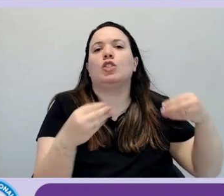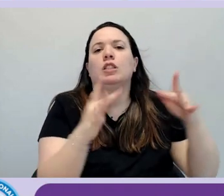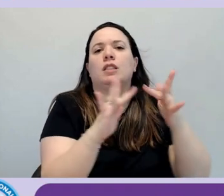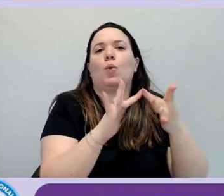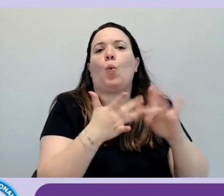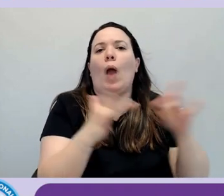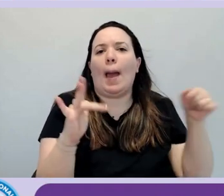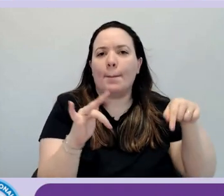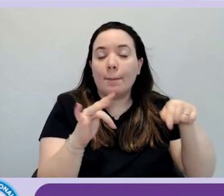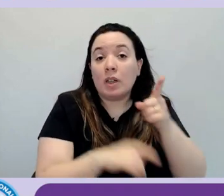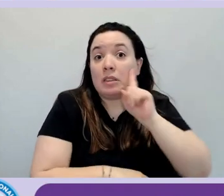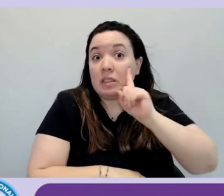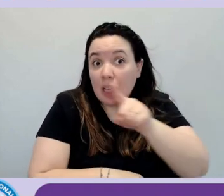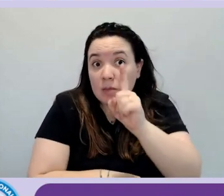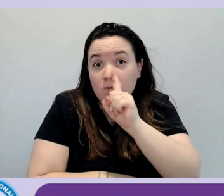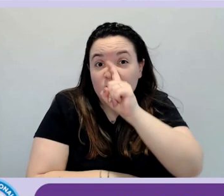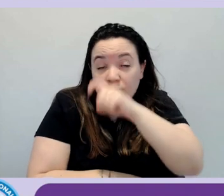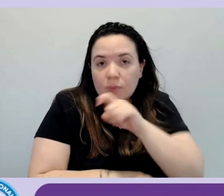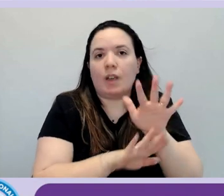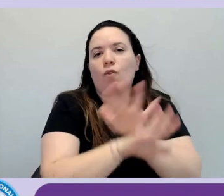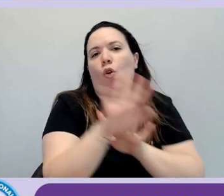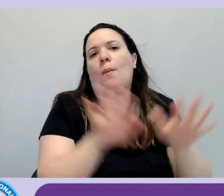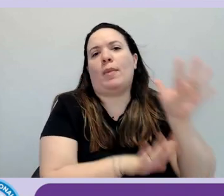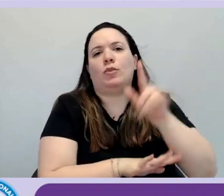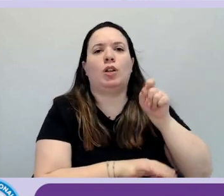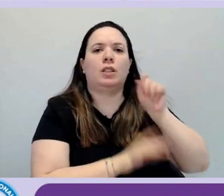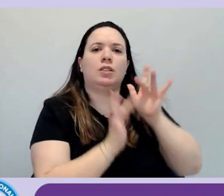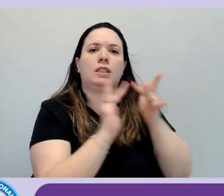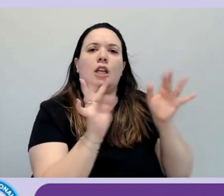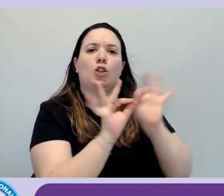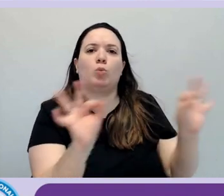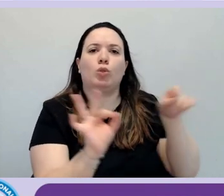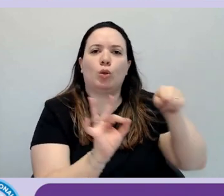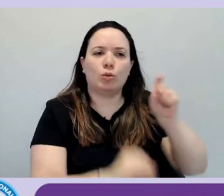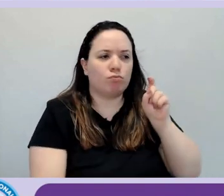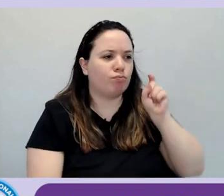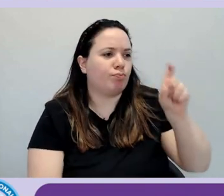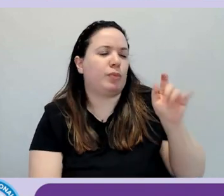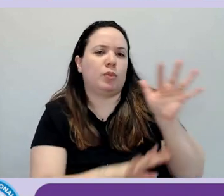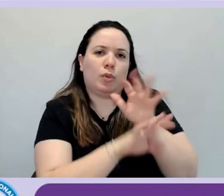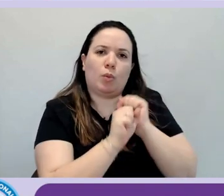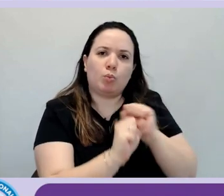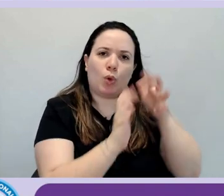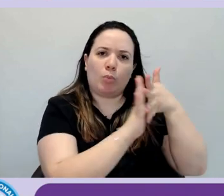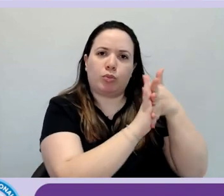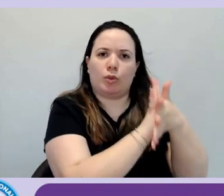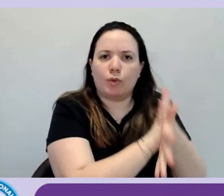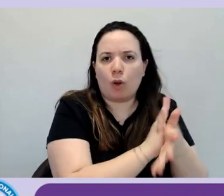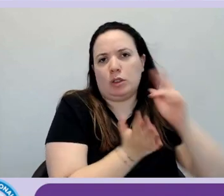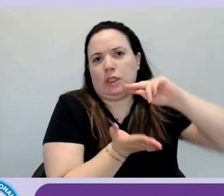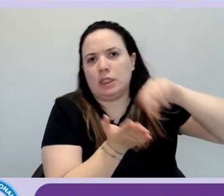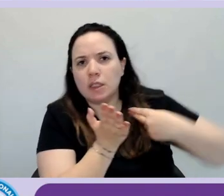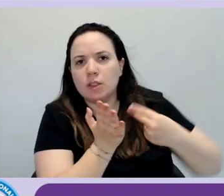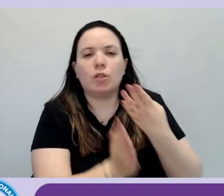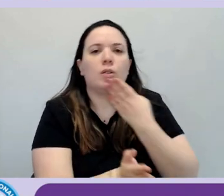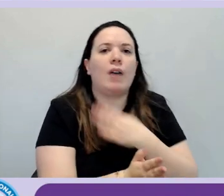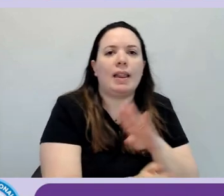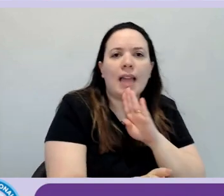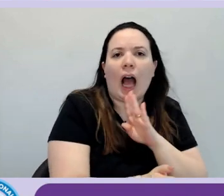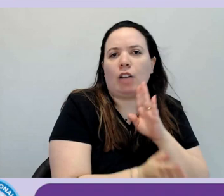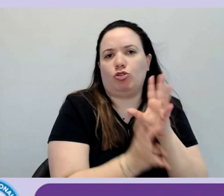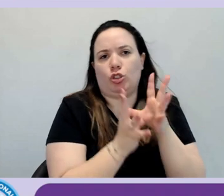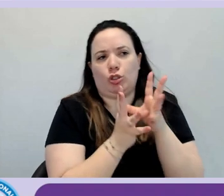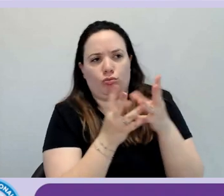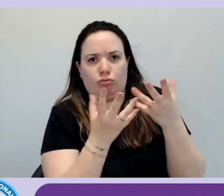volete maggiori informazioni c'è il sito IWA.it dove trovate anche indicazioni eventualmente su come scrivervi i benefici dall'iscrizione.